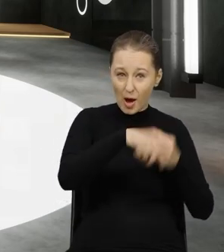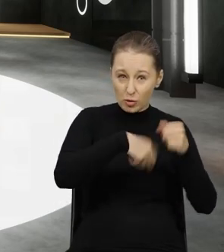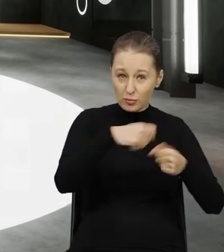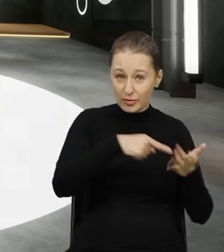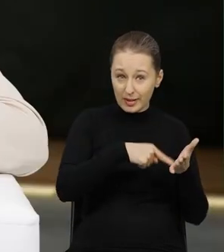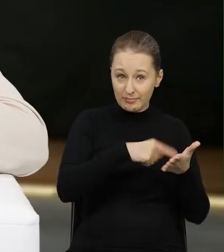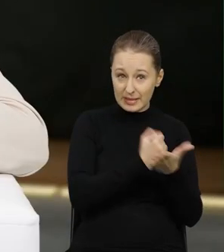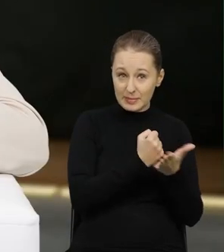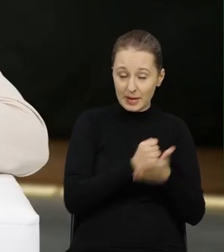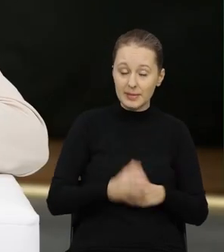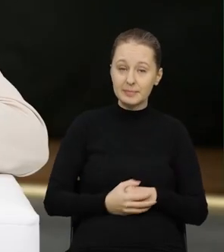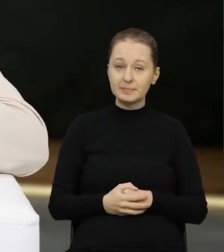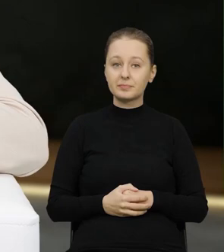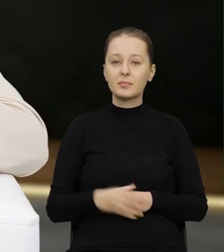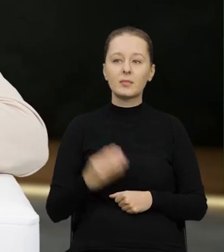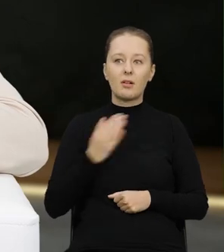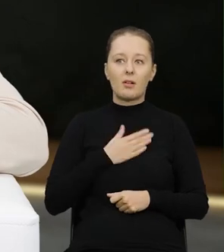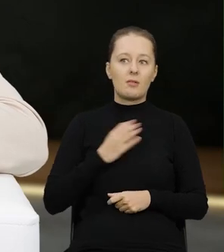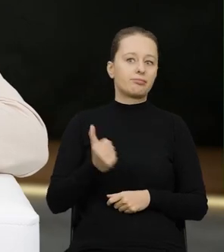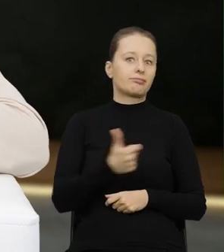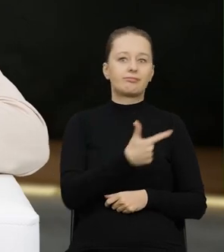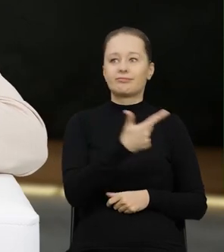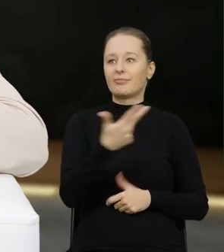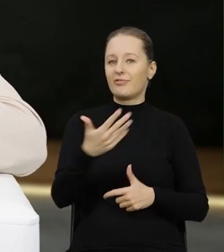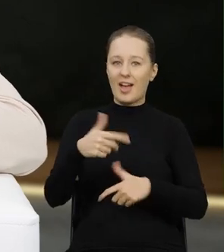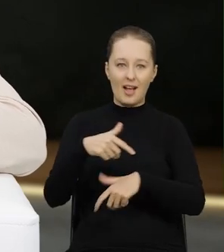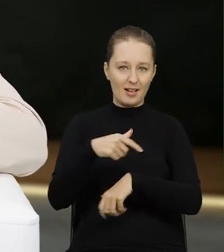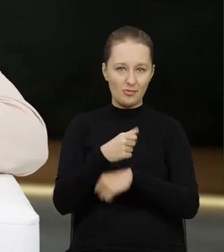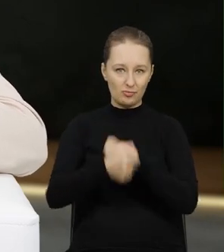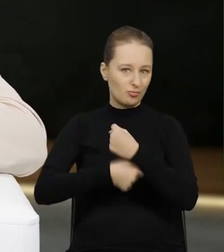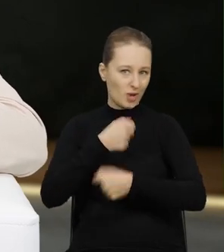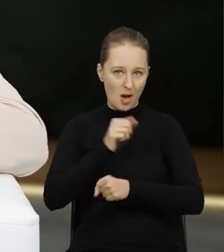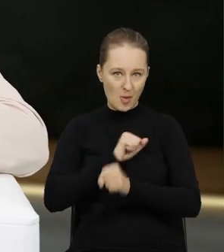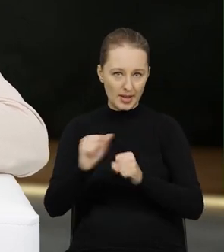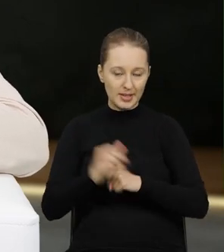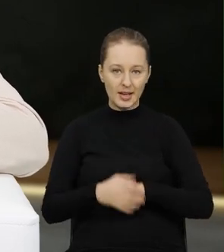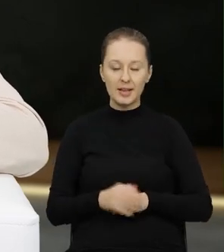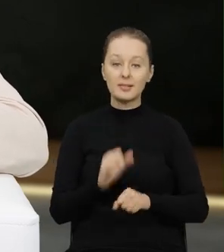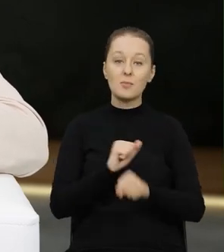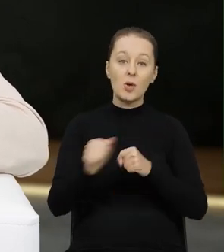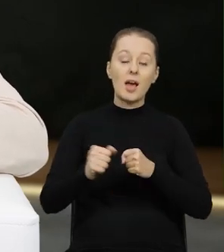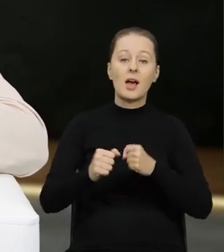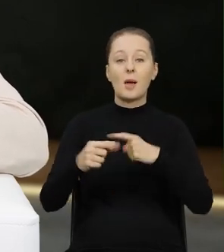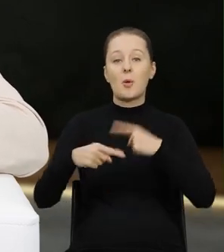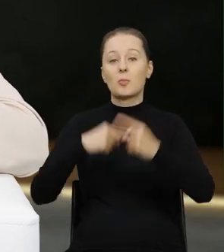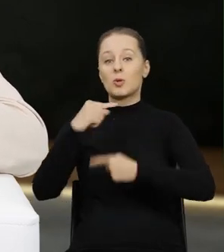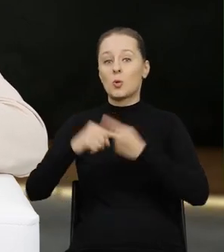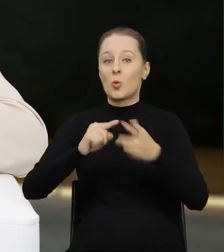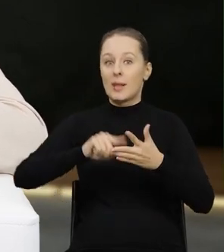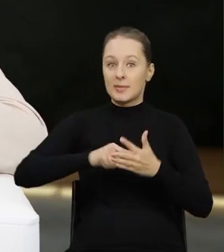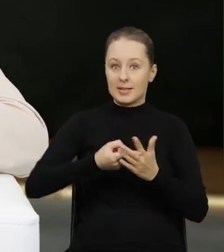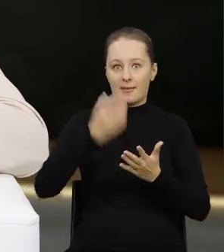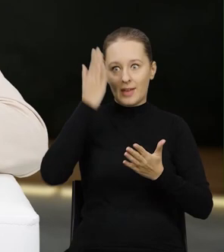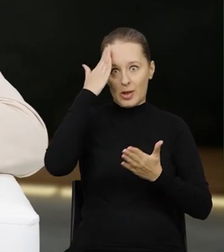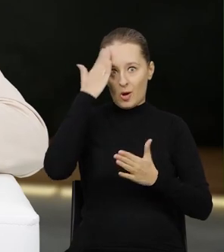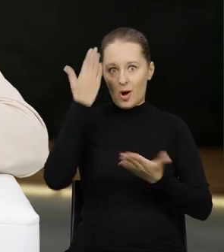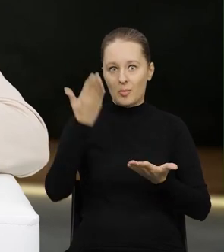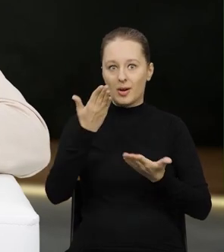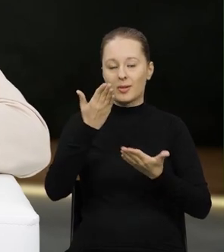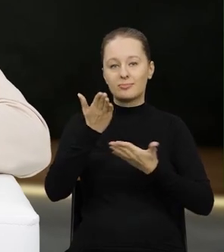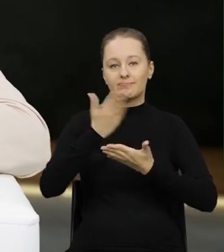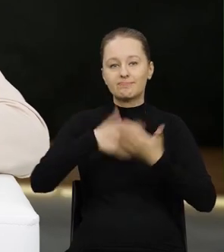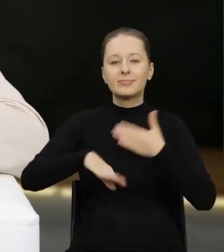Znaczy, tutaj jakby mamy szeroki wachlarz działań. Jest procedura administracyjna. Wiadomo,